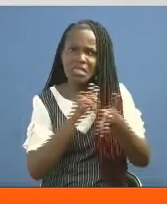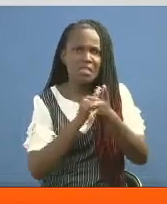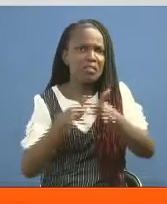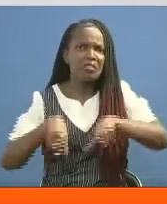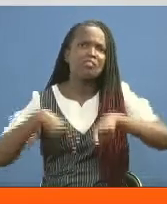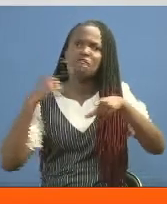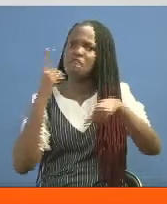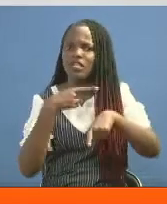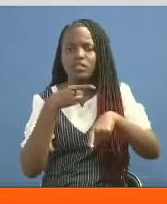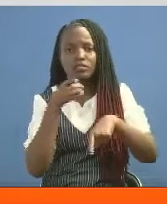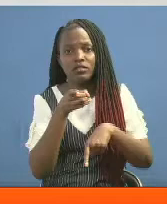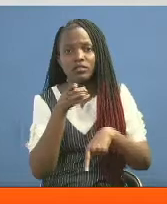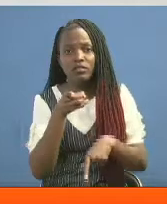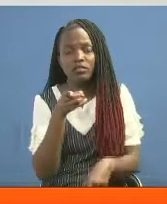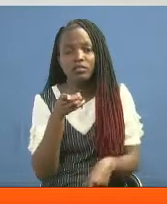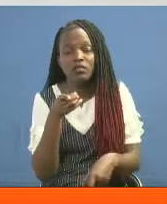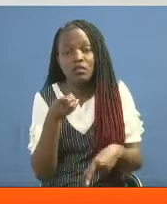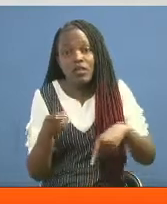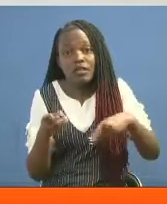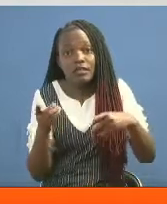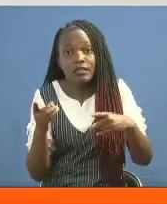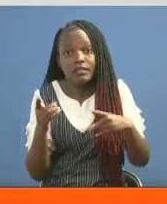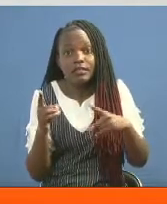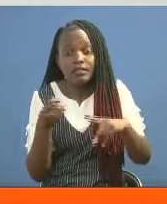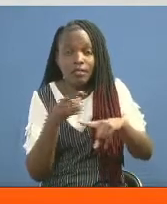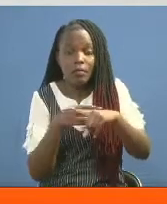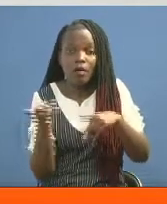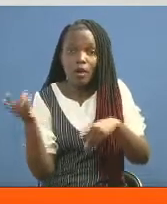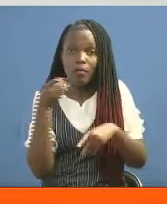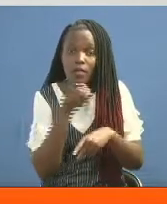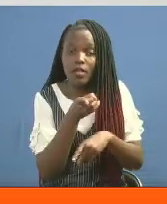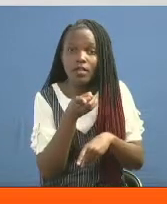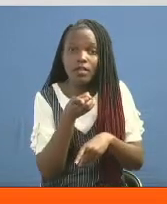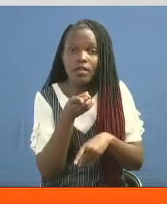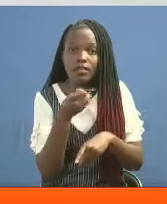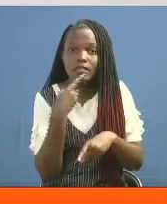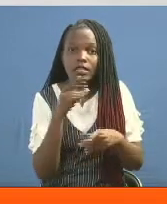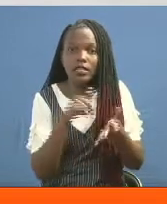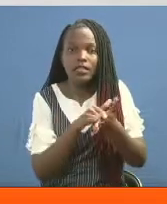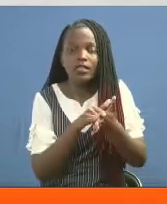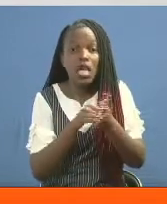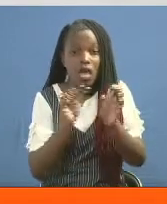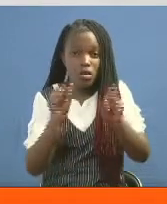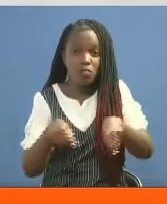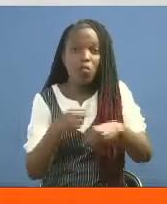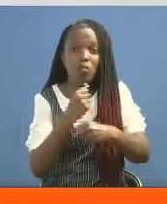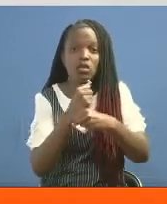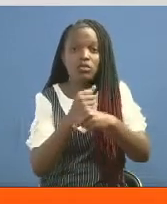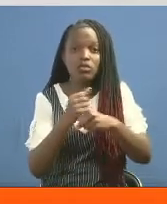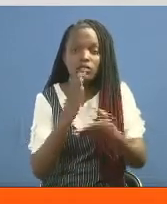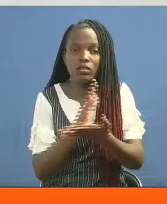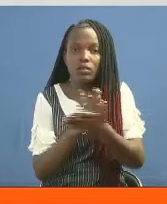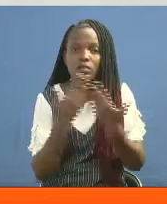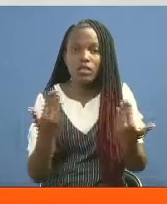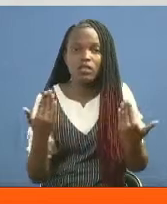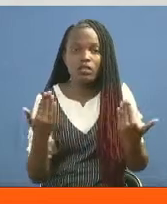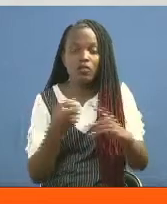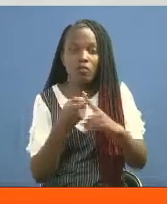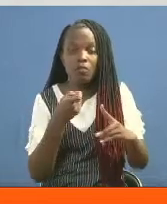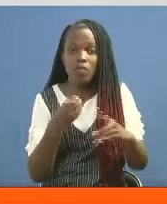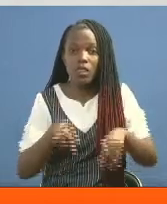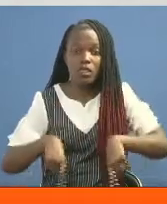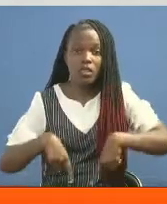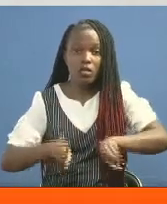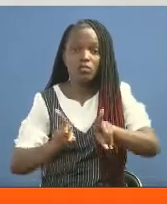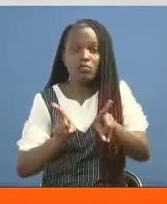life. So what we try when they come here at Uweza, we try to tell them that they can make something out of themselves, respective of them